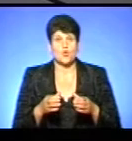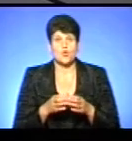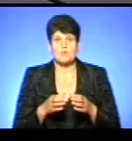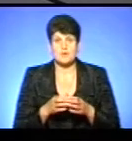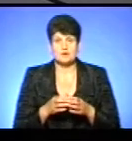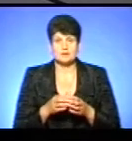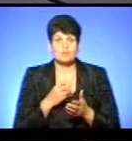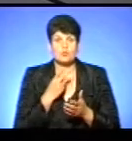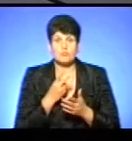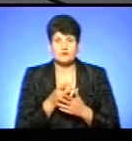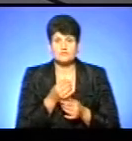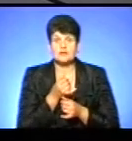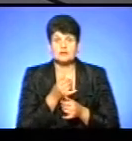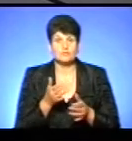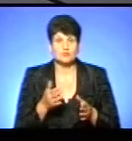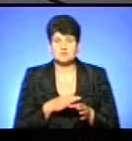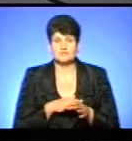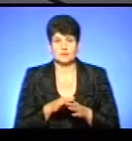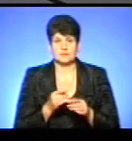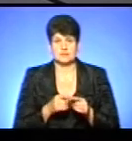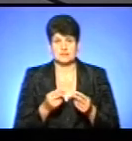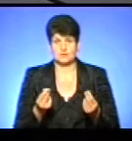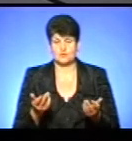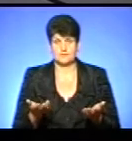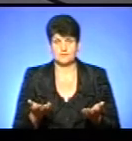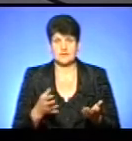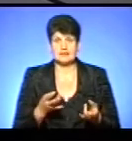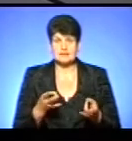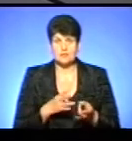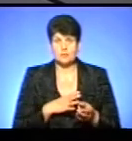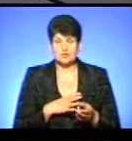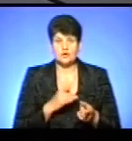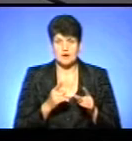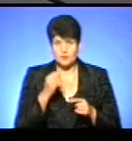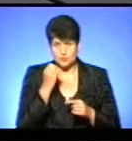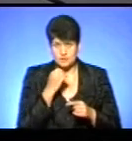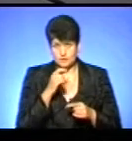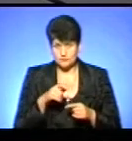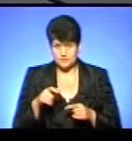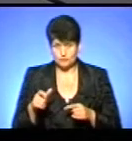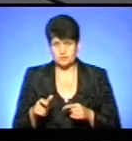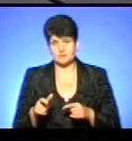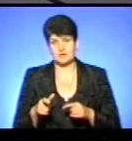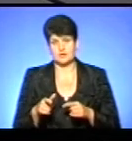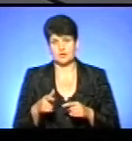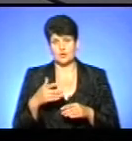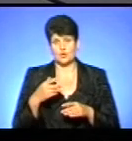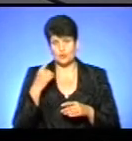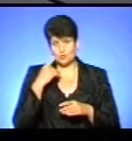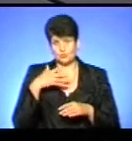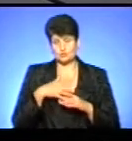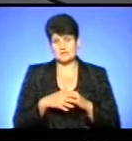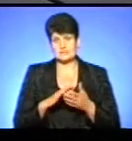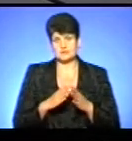побачила, що вона не може справитися з тим фінансуванням. Тобто, треба було реально дякувати людям і реально оцінювати ситуацію, яка є. Тобто,